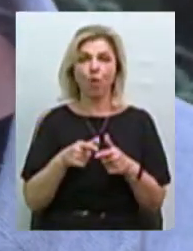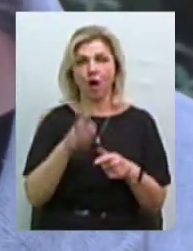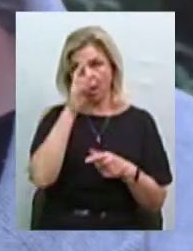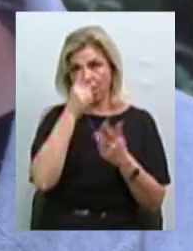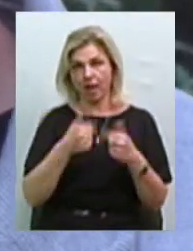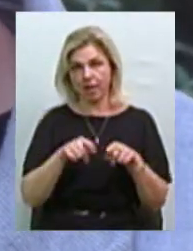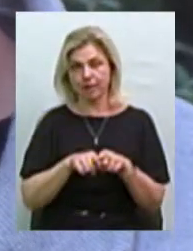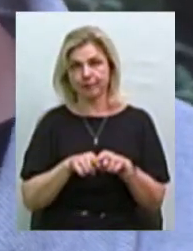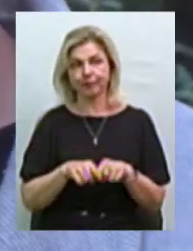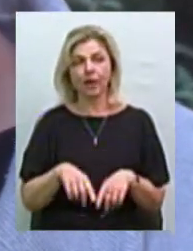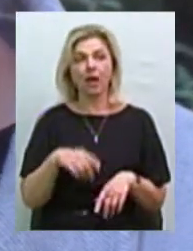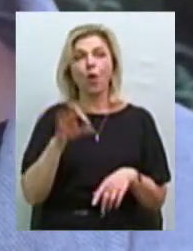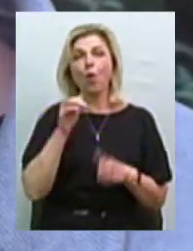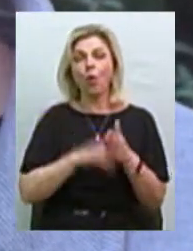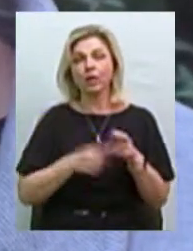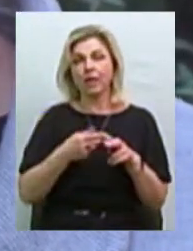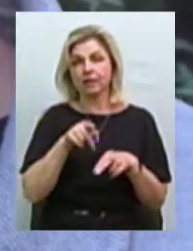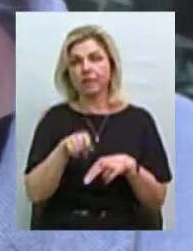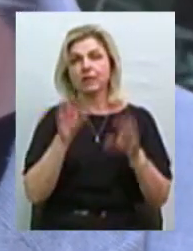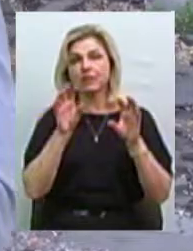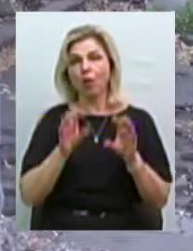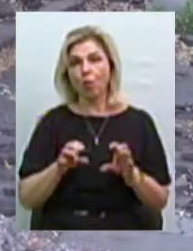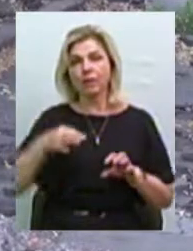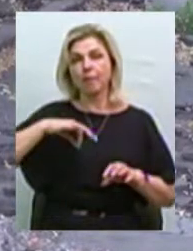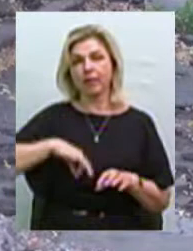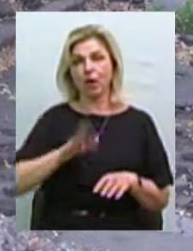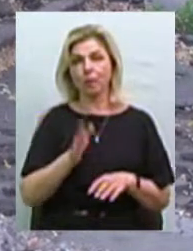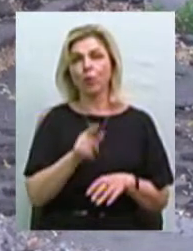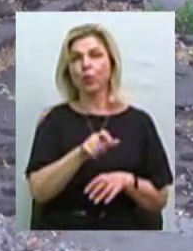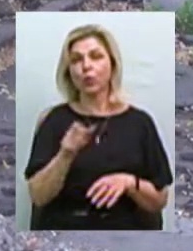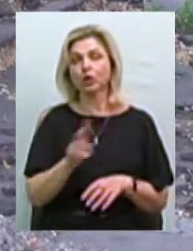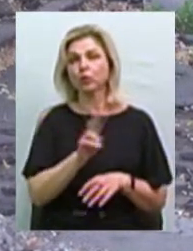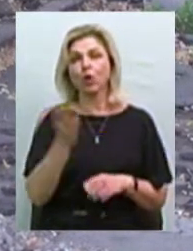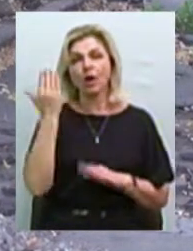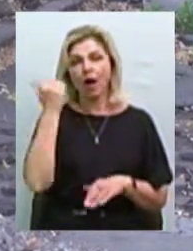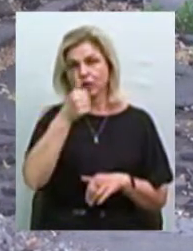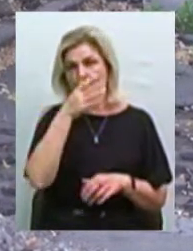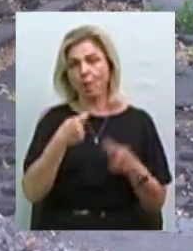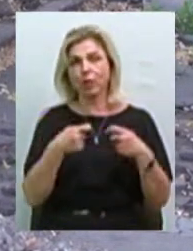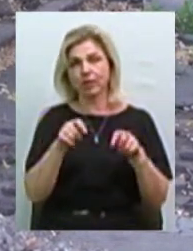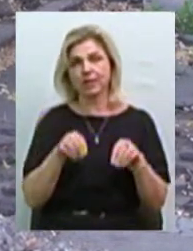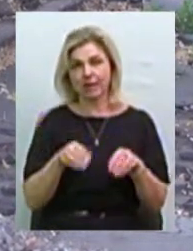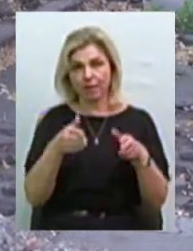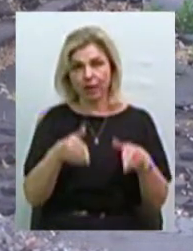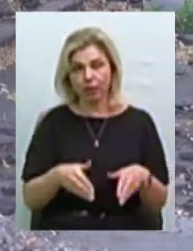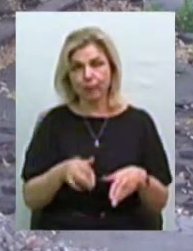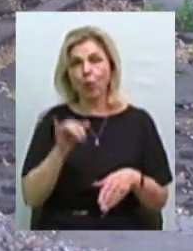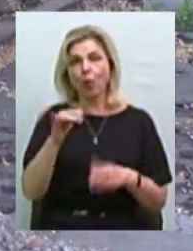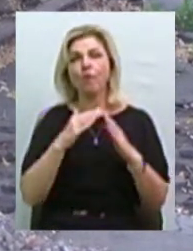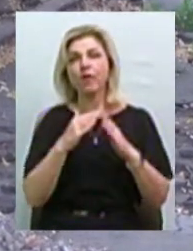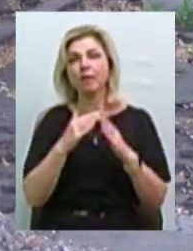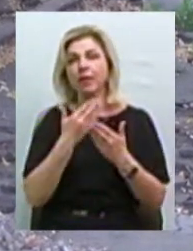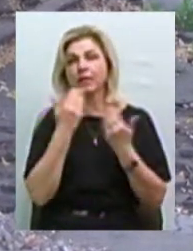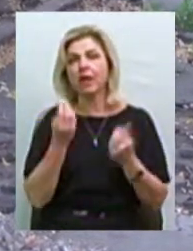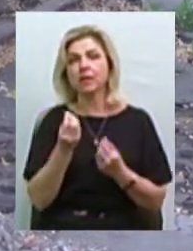Народа каже, від цього законопроекту у прибутку будуть ті люди, які не могли раніше продати землю. У звичайного фермера немає грошей, щоб